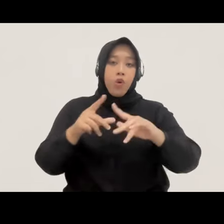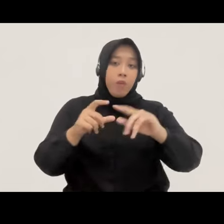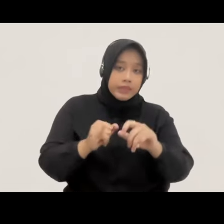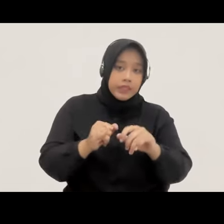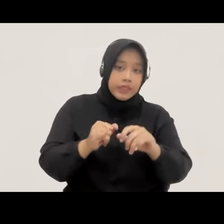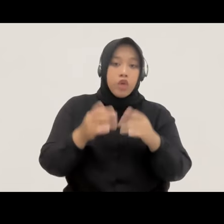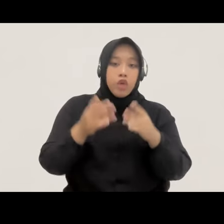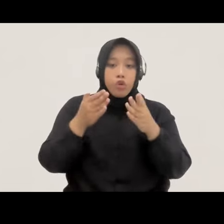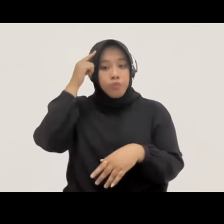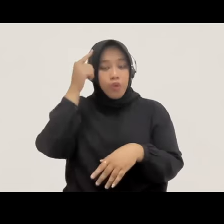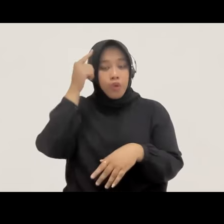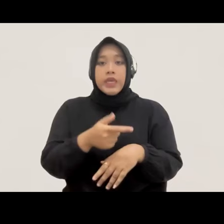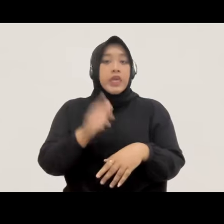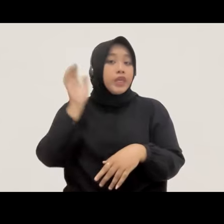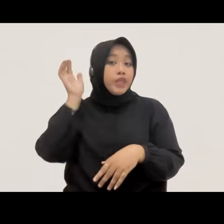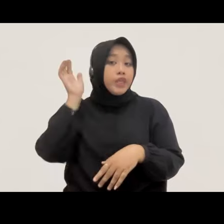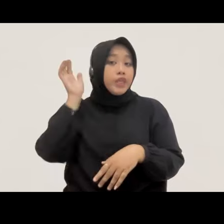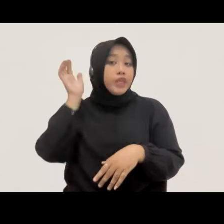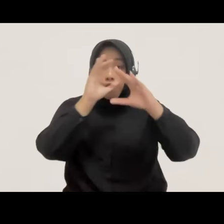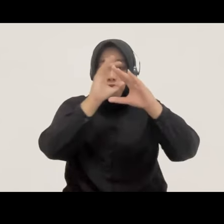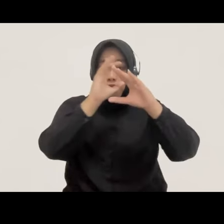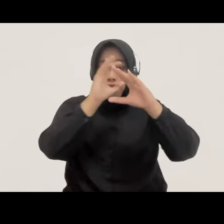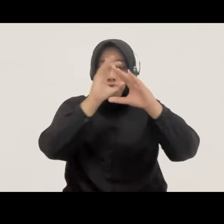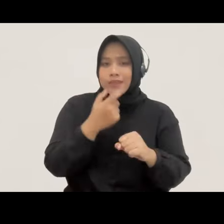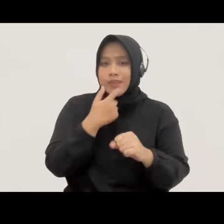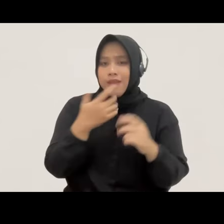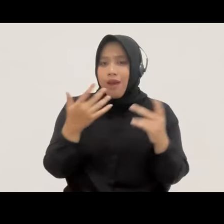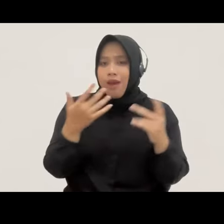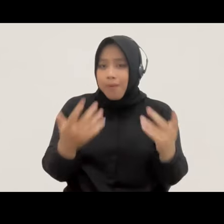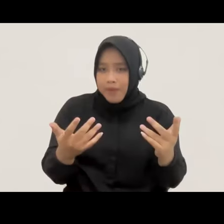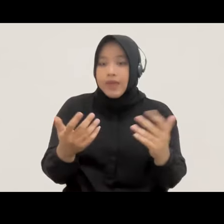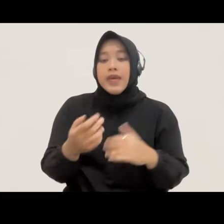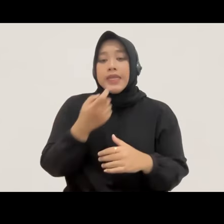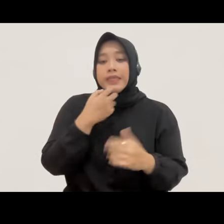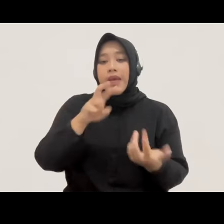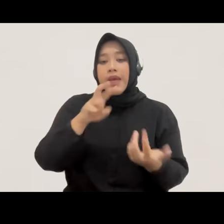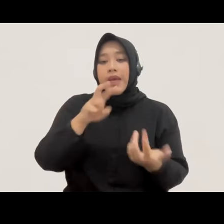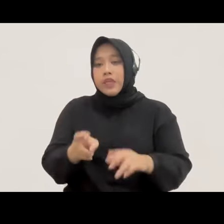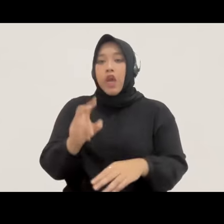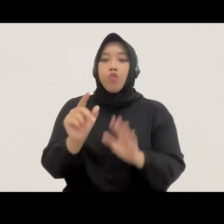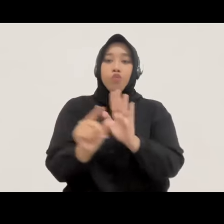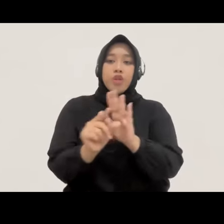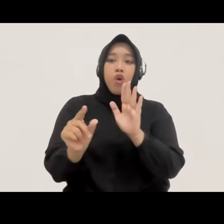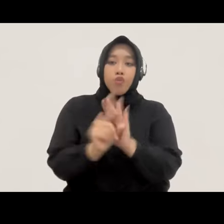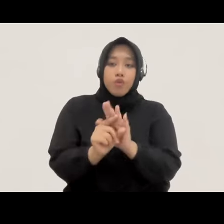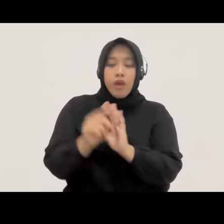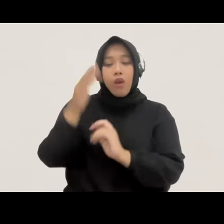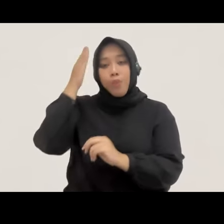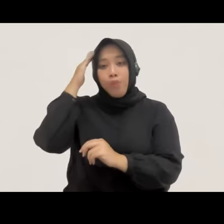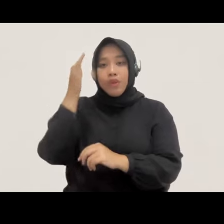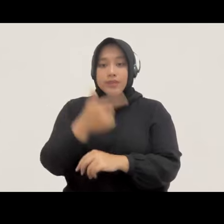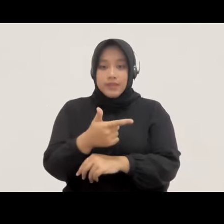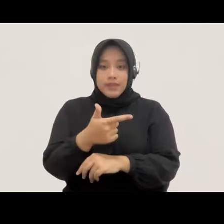concern issue yang kami lihat terkait dengan rancangan undang-undang Polri. Meskipun